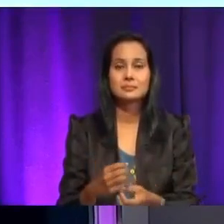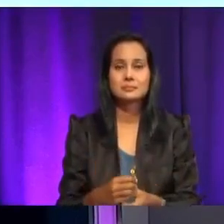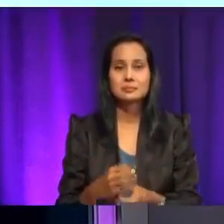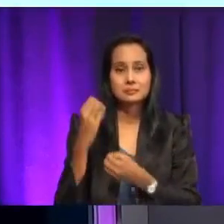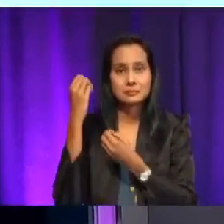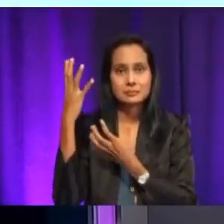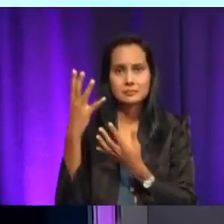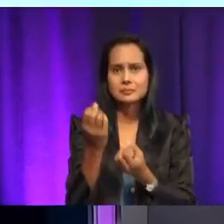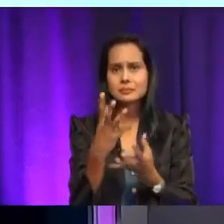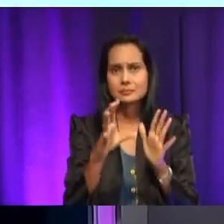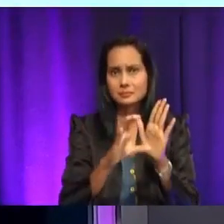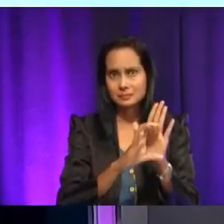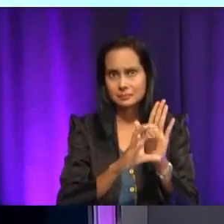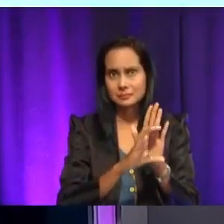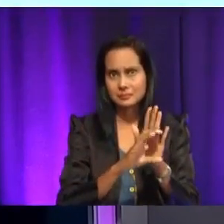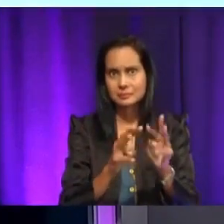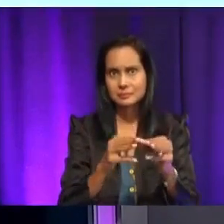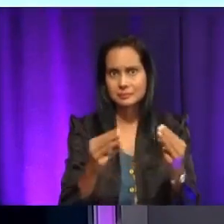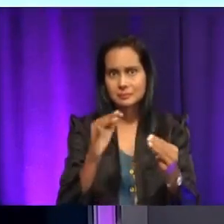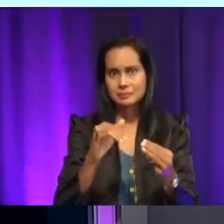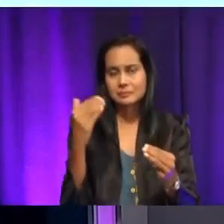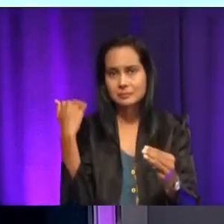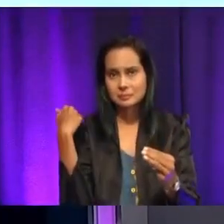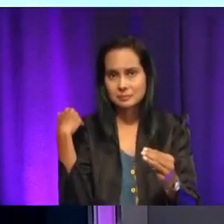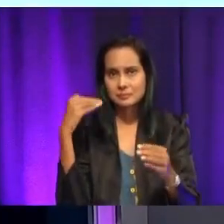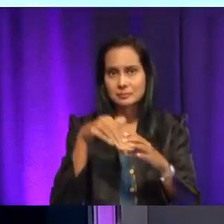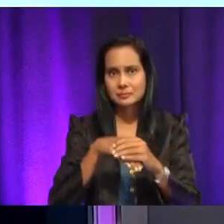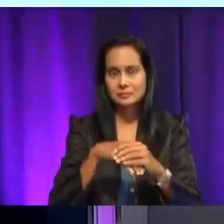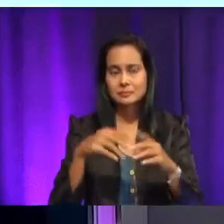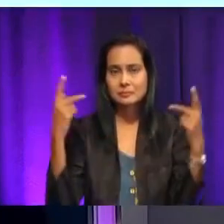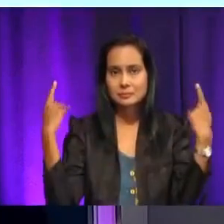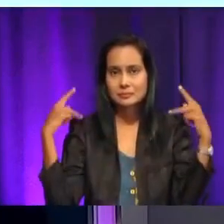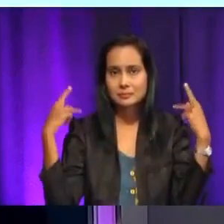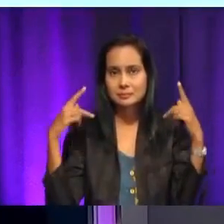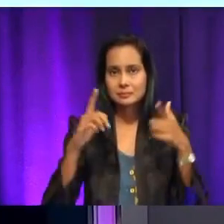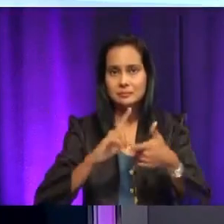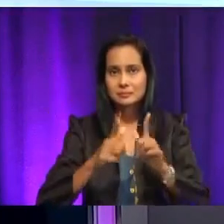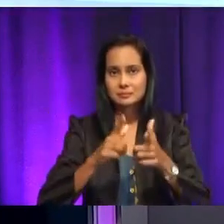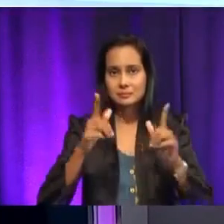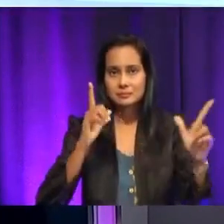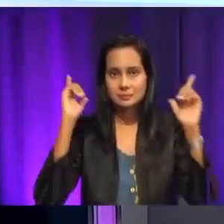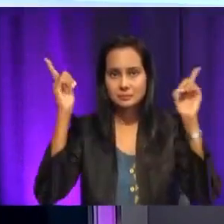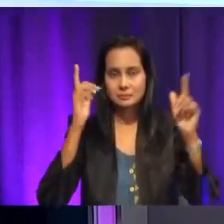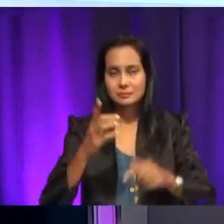biasanya ada terdapat di kedai dobi layan diri. Jadi, mari kita lihat. Jom.